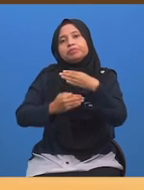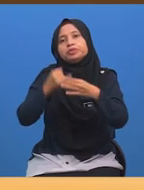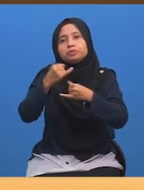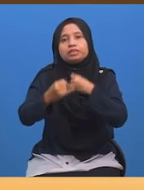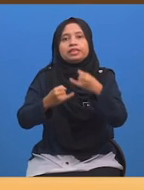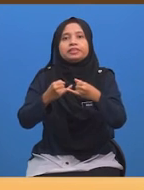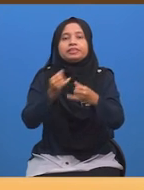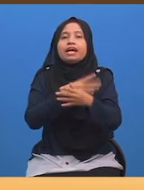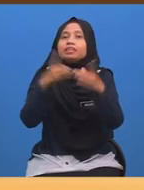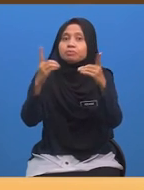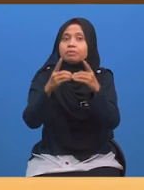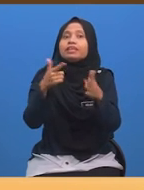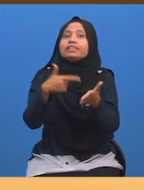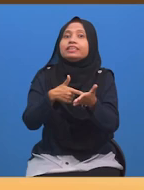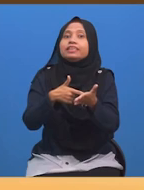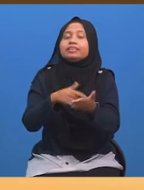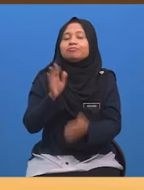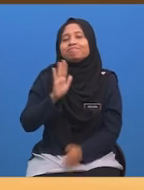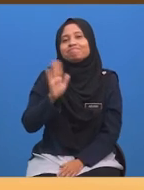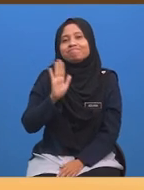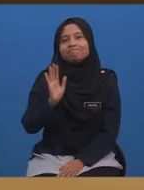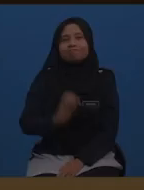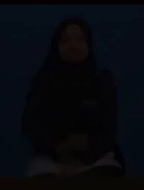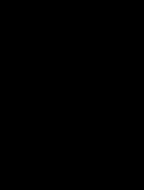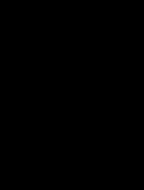Dan jumpa lagi Bye-bye